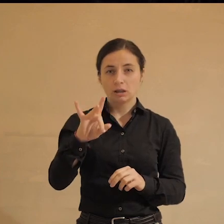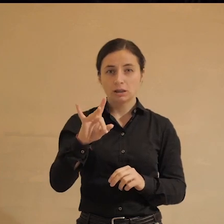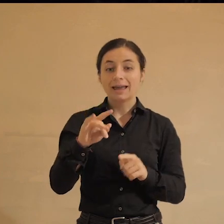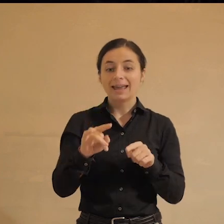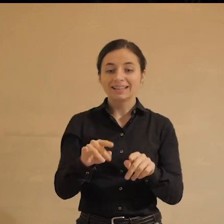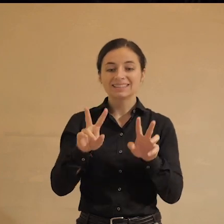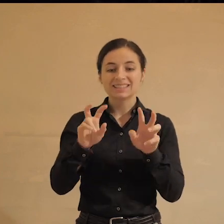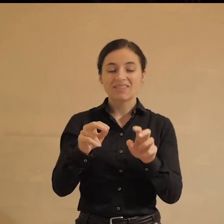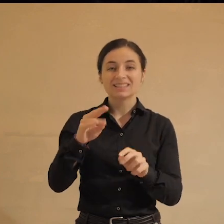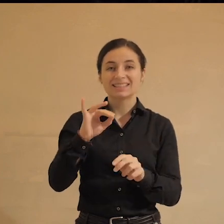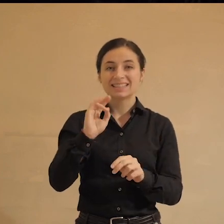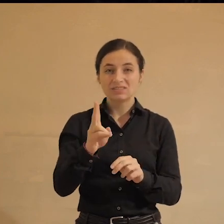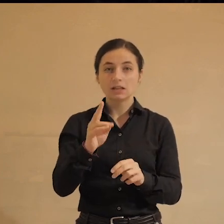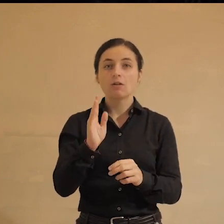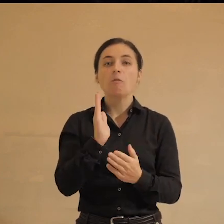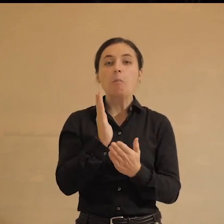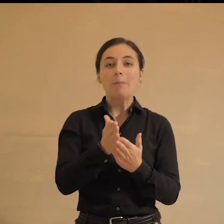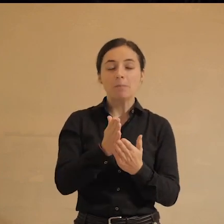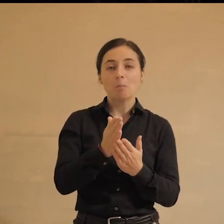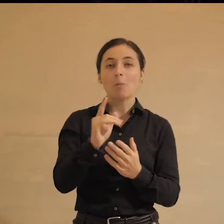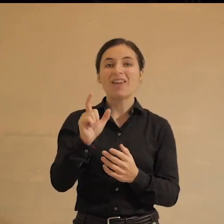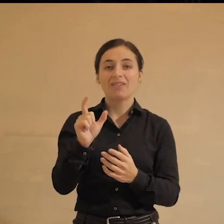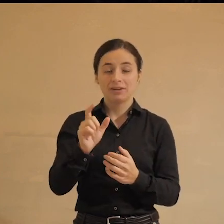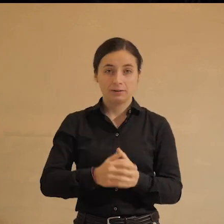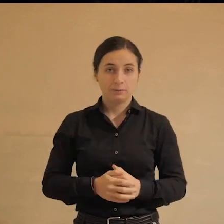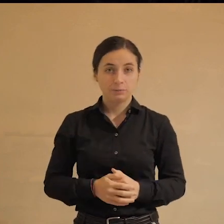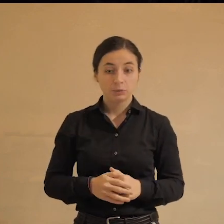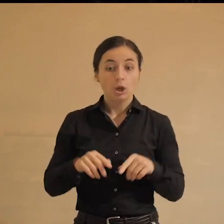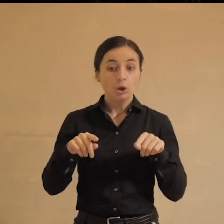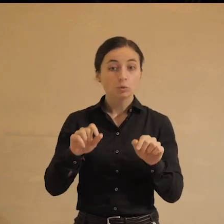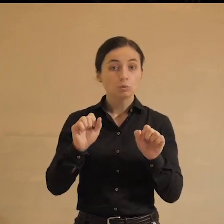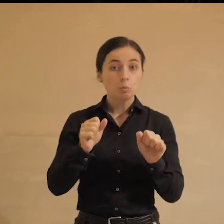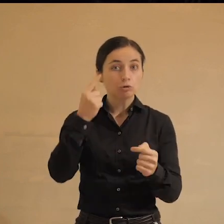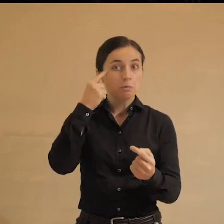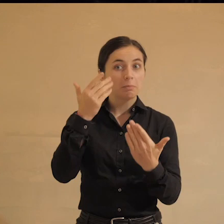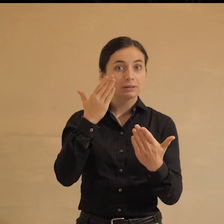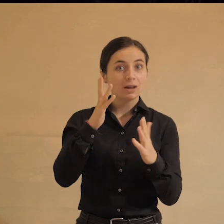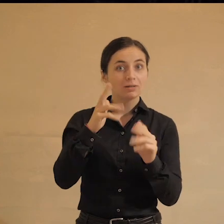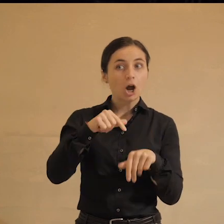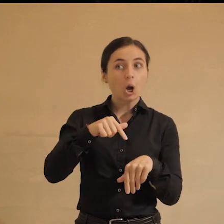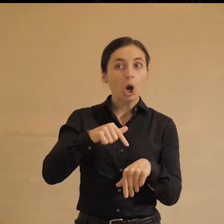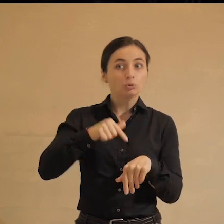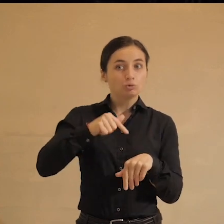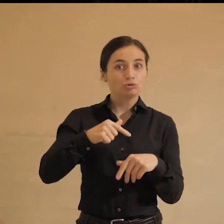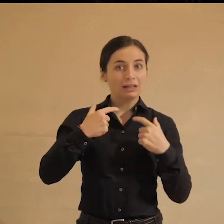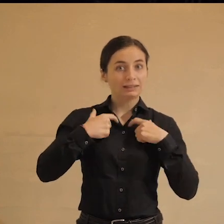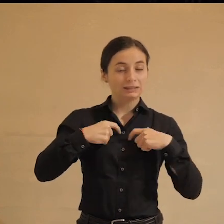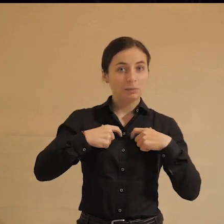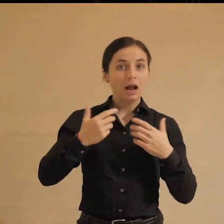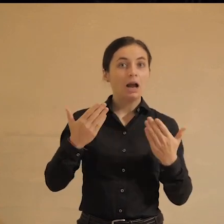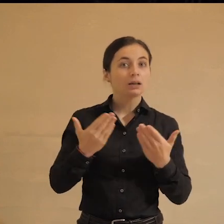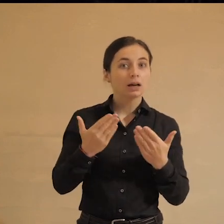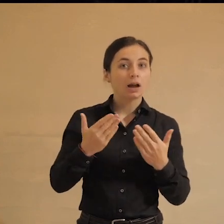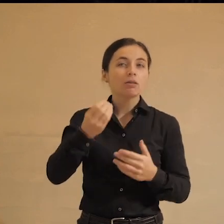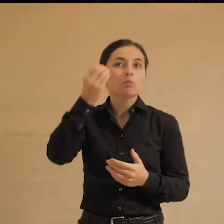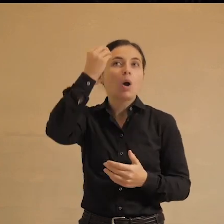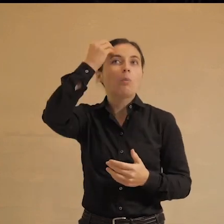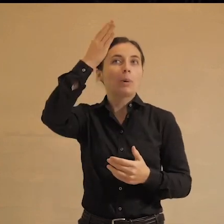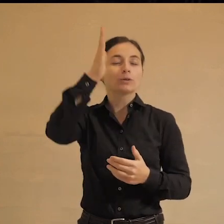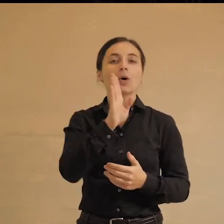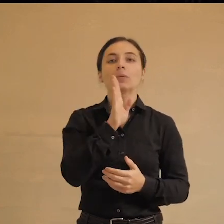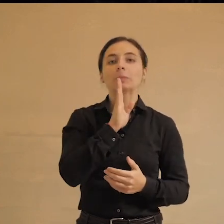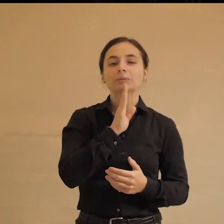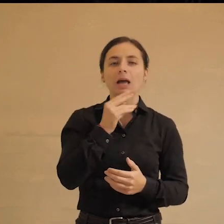в прямом эфире, правильный-то перевод. Вот тут мы можем представить себя, как ощущала себя, не знаю, какая-нибудь образованная барышня